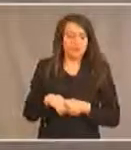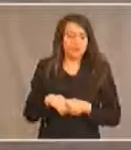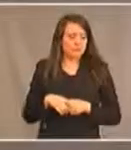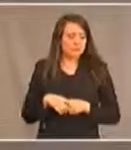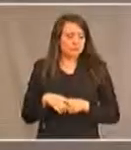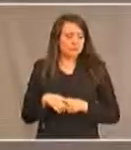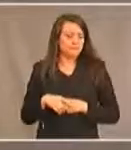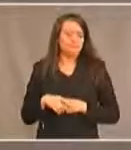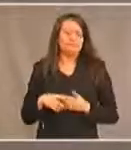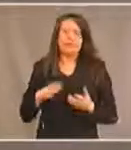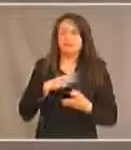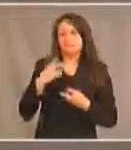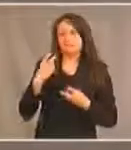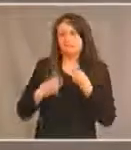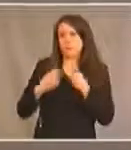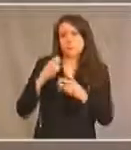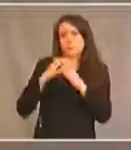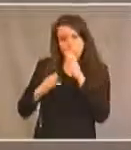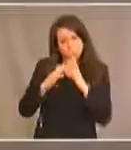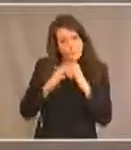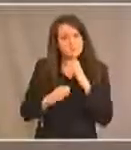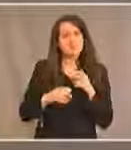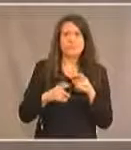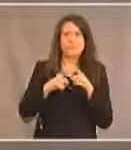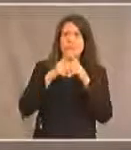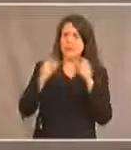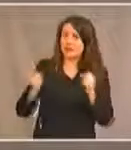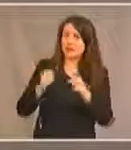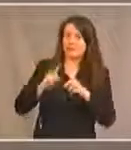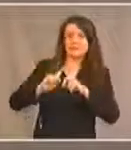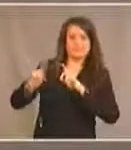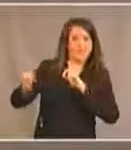les problèmes de communication, problèmes linguistiques.